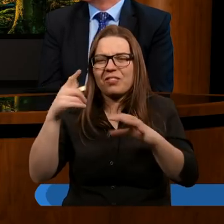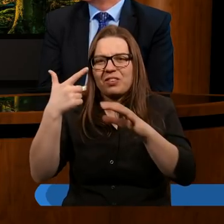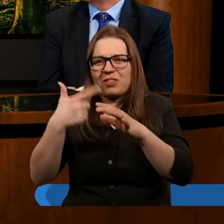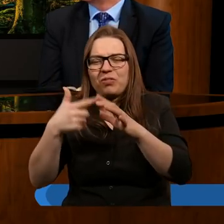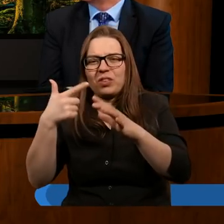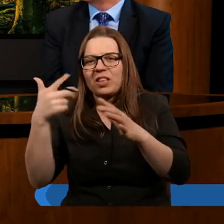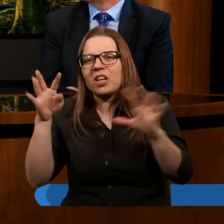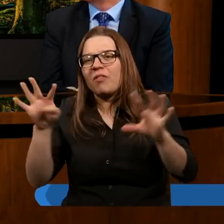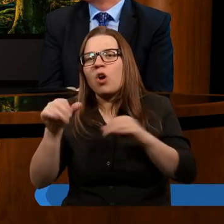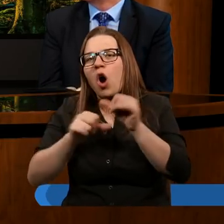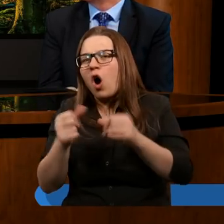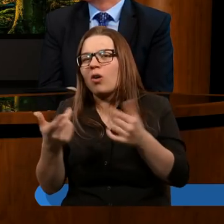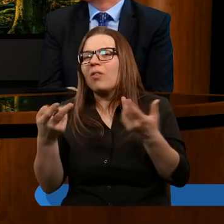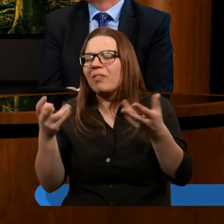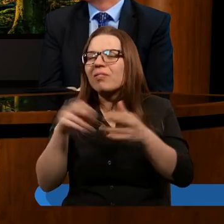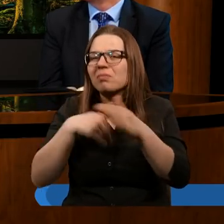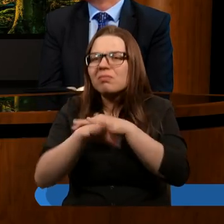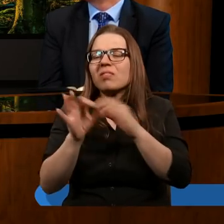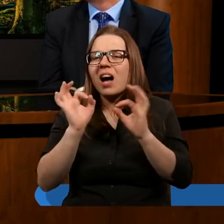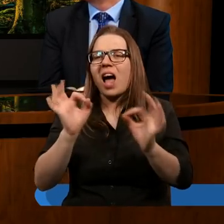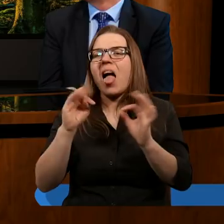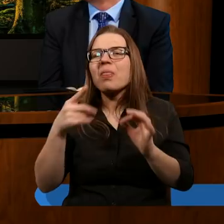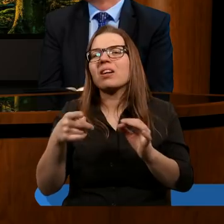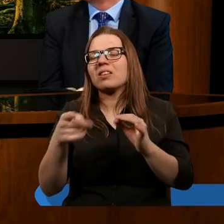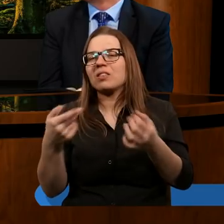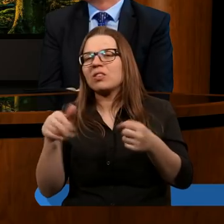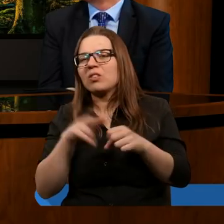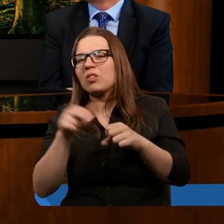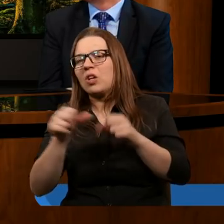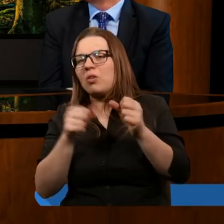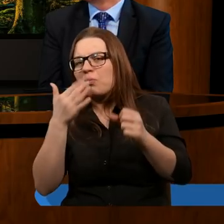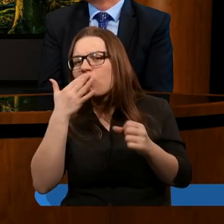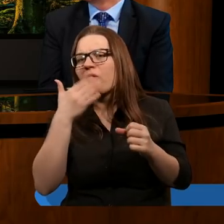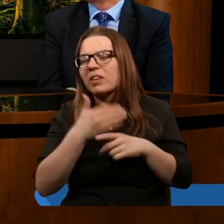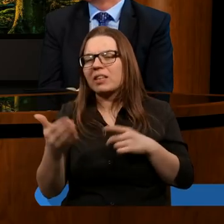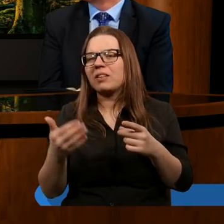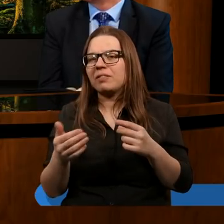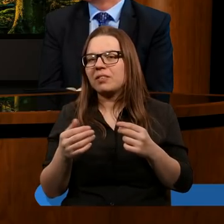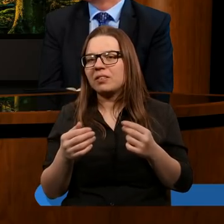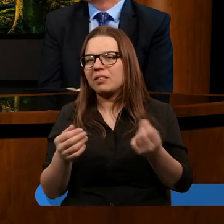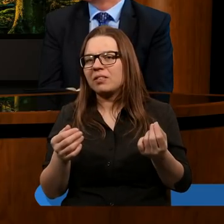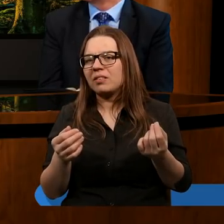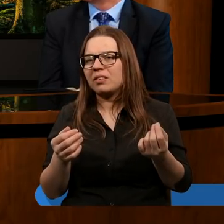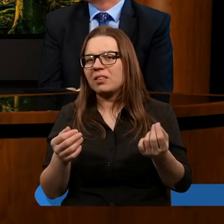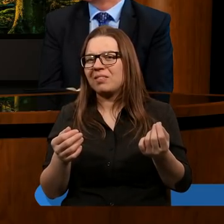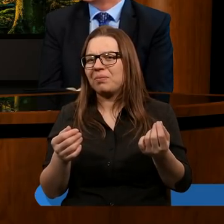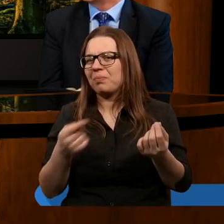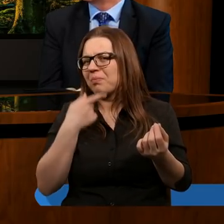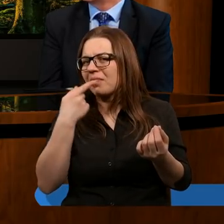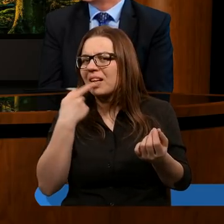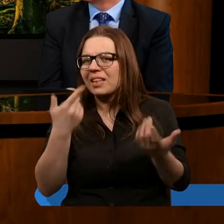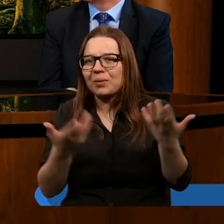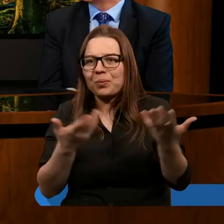roku wydaje edykt nie pozwalającym komukolwiek czytać Pismo Święte w języku gminu.